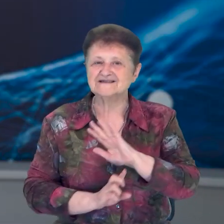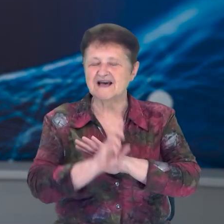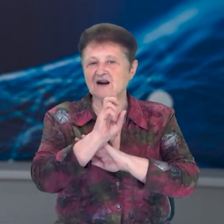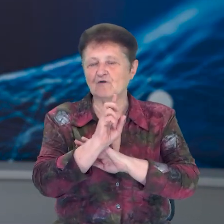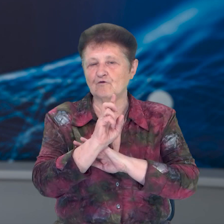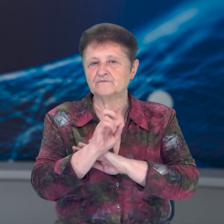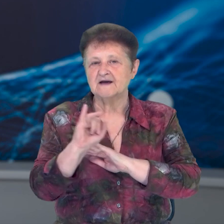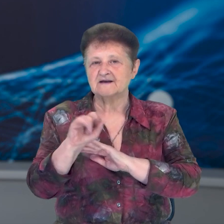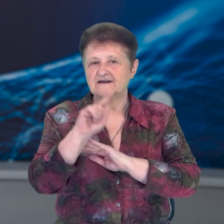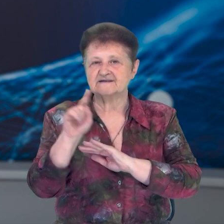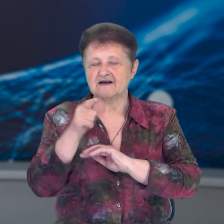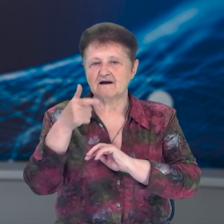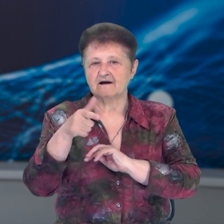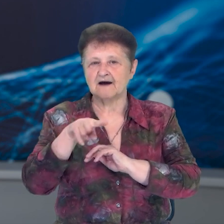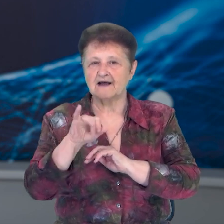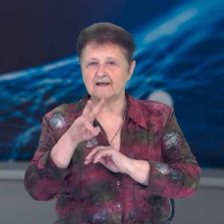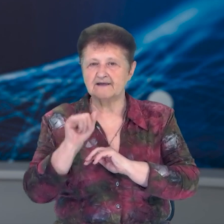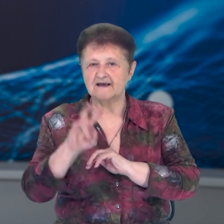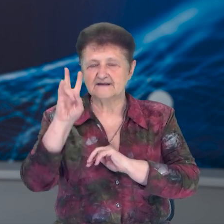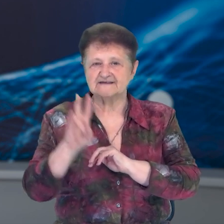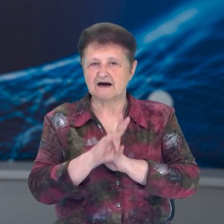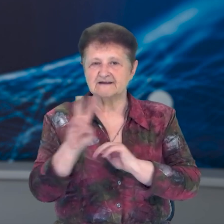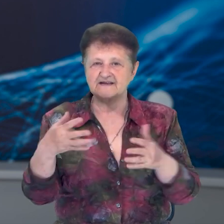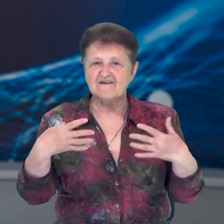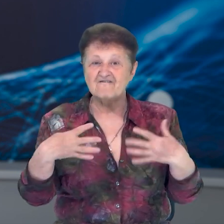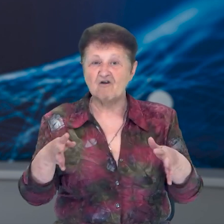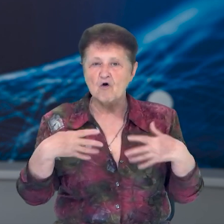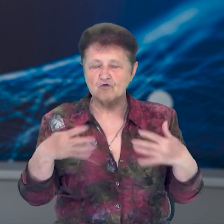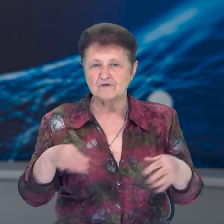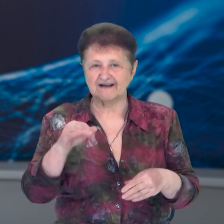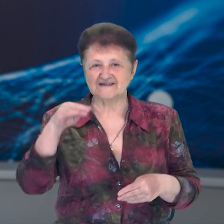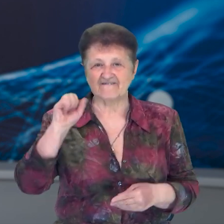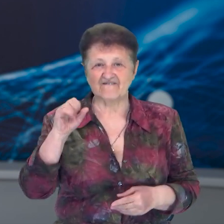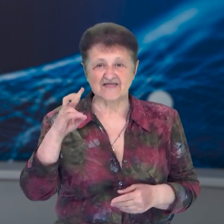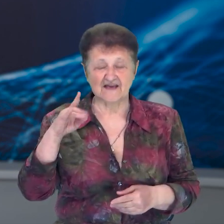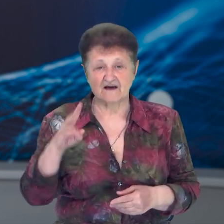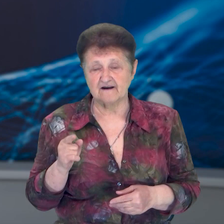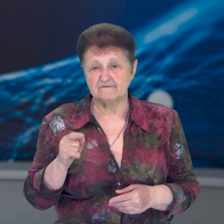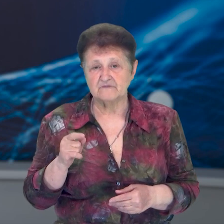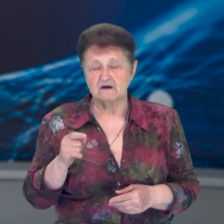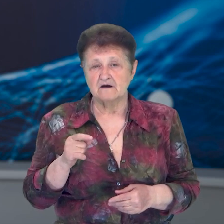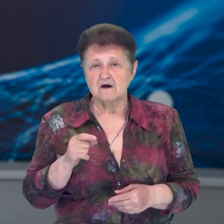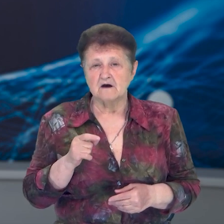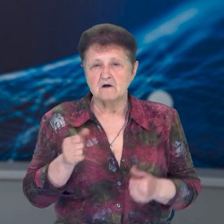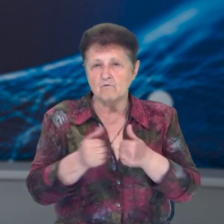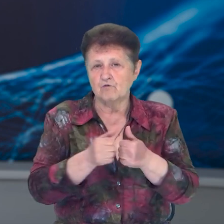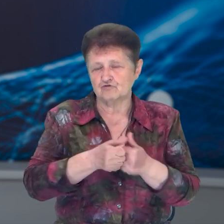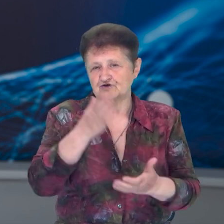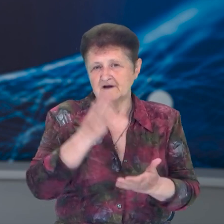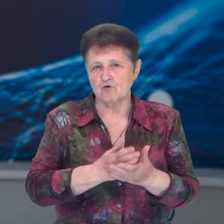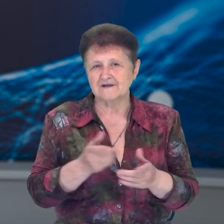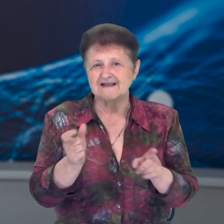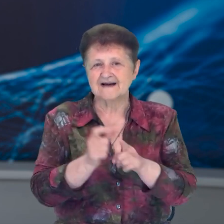Стіни з глини, ікони з дому, царські ворота зі старих шматків фанери. В печері живуть стрижі, а поруч знаходять